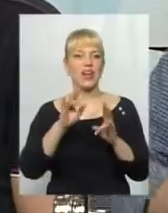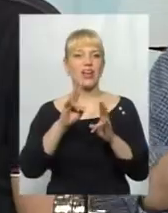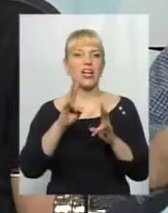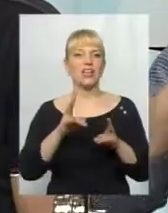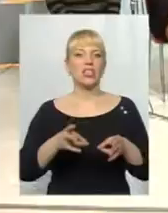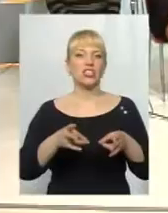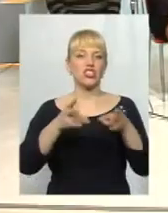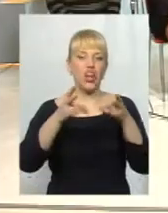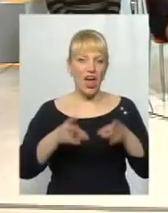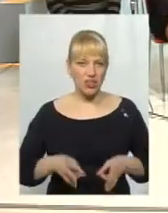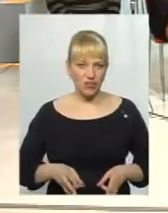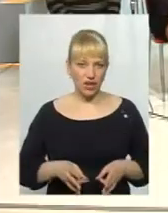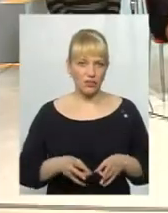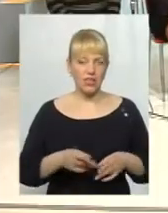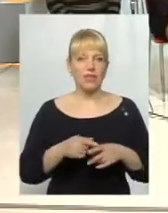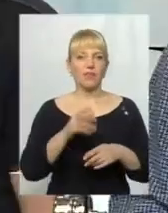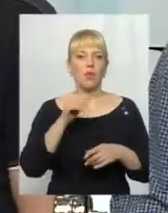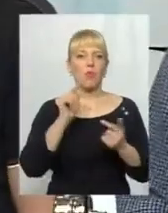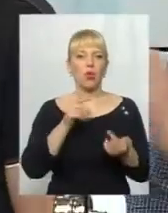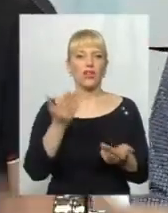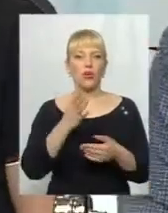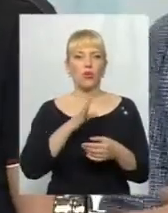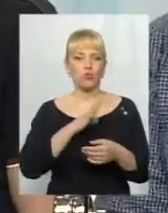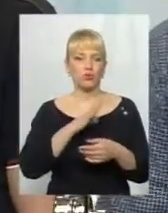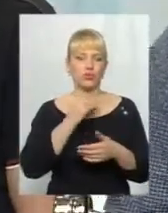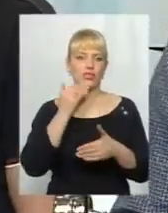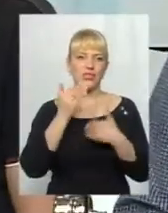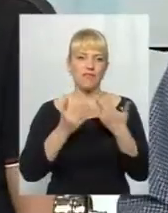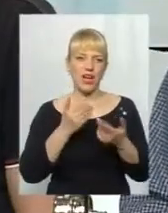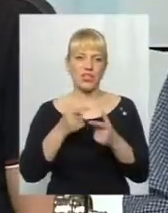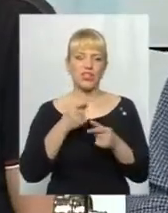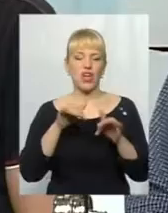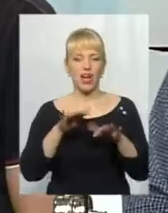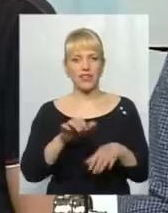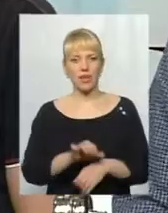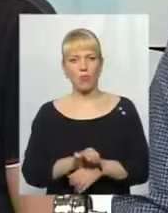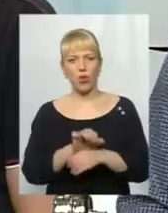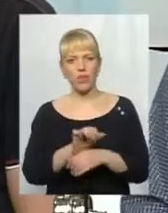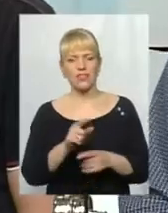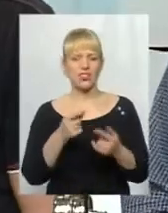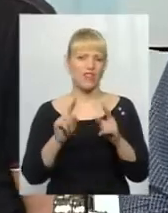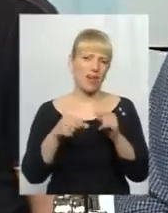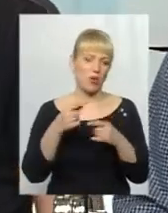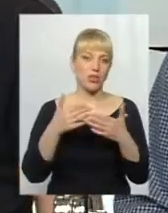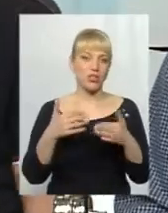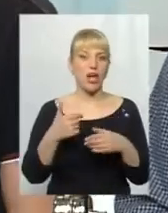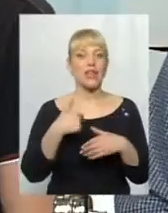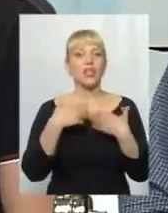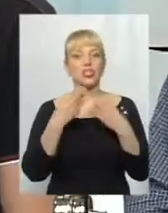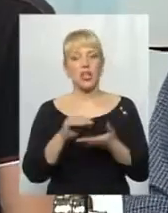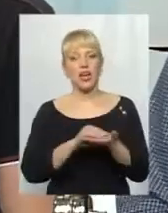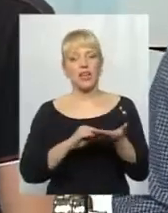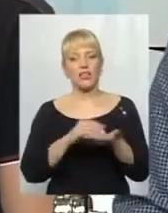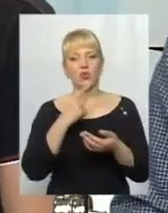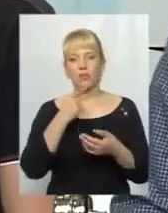проти якої чинилися чи звернення, чи акції протесту, чи вимоги, і все інше. Але я ще раз хочу сказати,